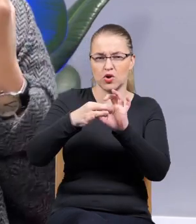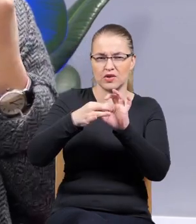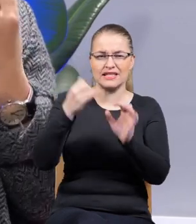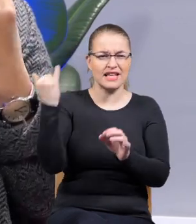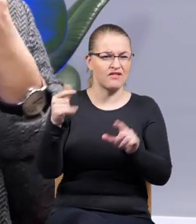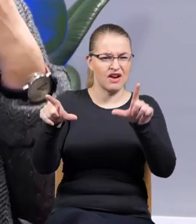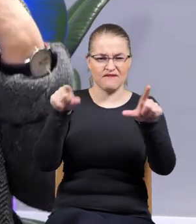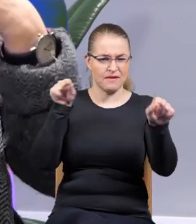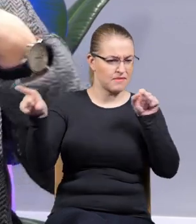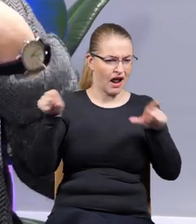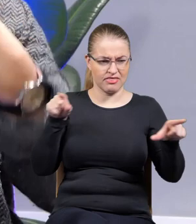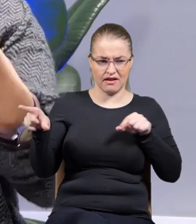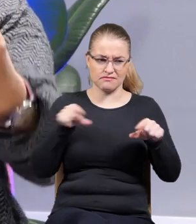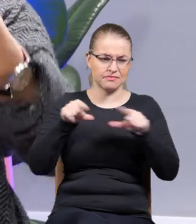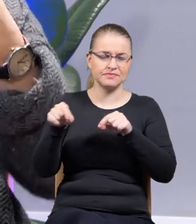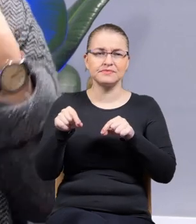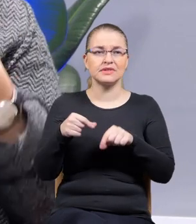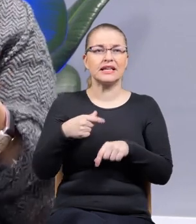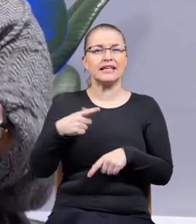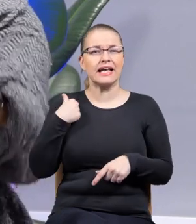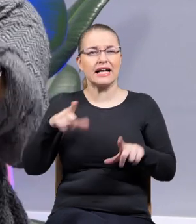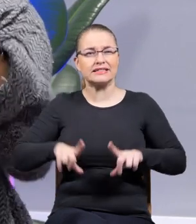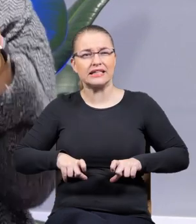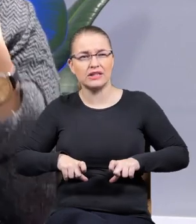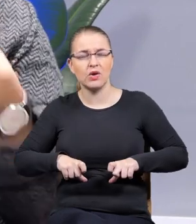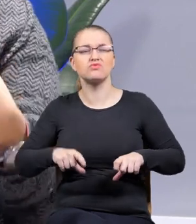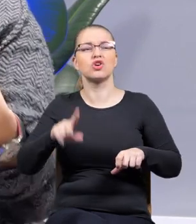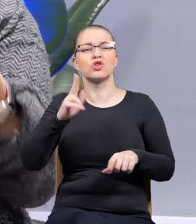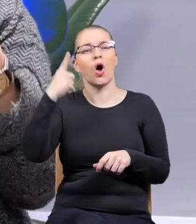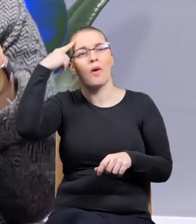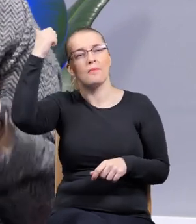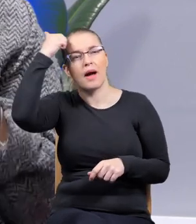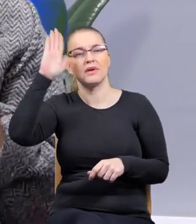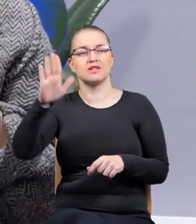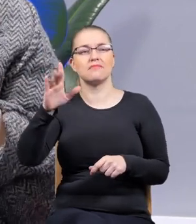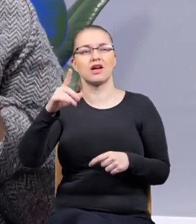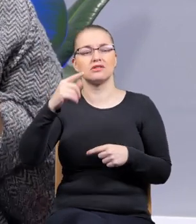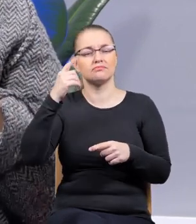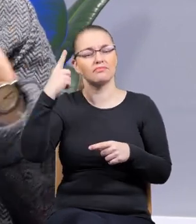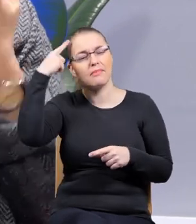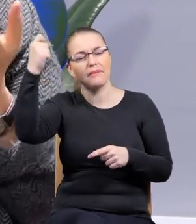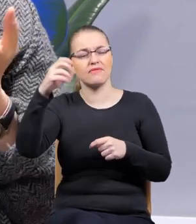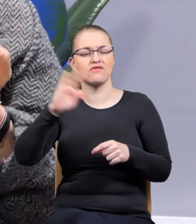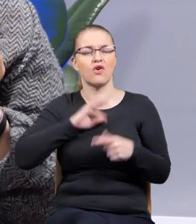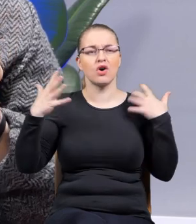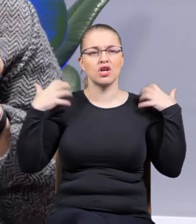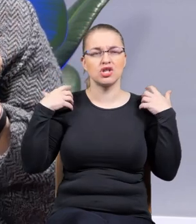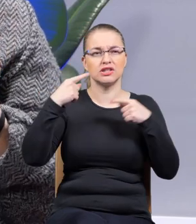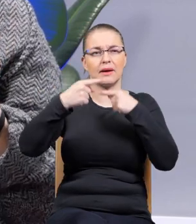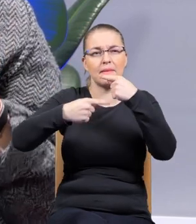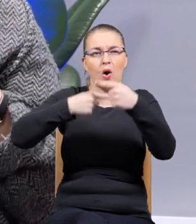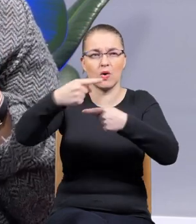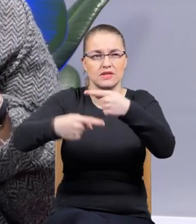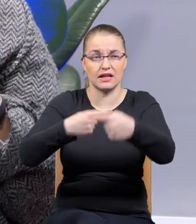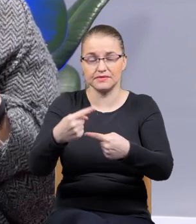zazdroszczę ludziom, którzy pamiętają właśnie jakiś taki procesualny sposób swoje życie. Bardzo się tym martwiłam,